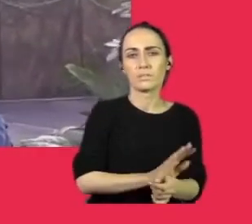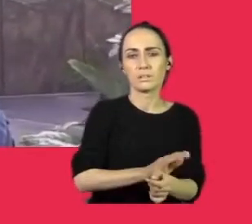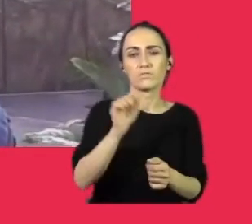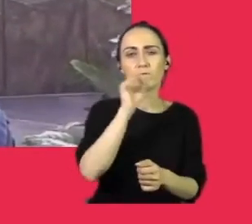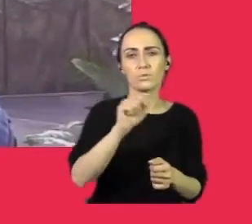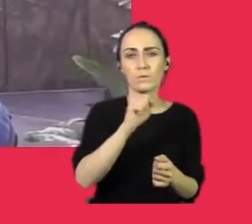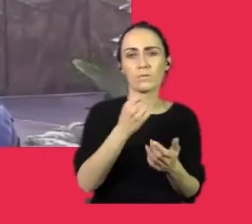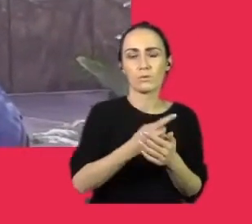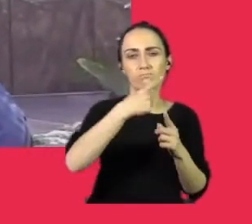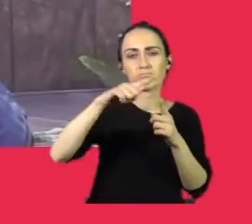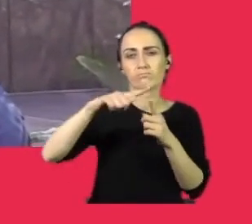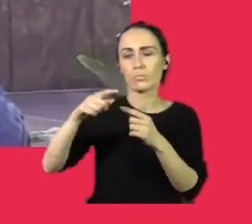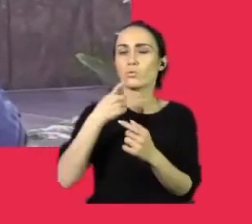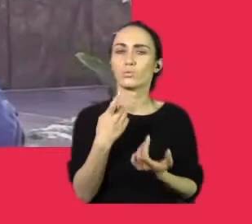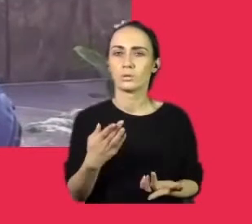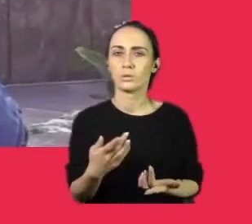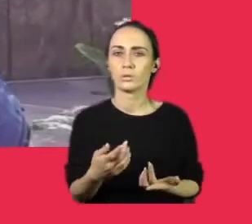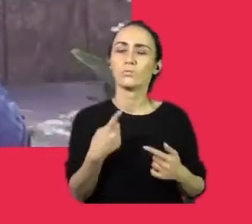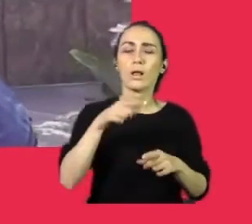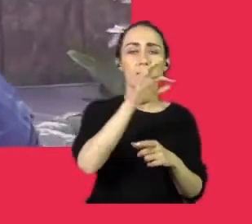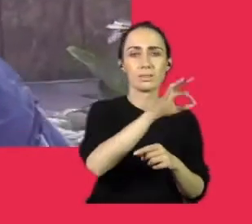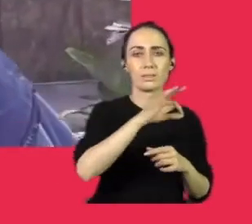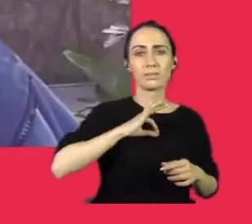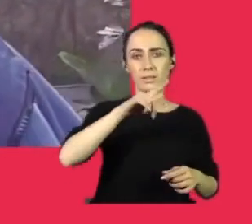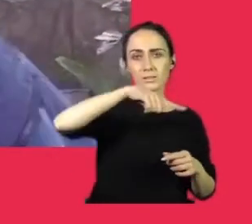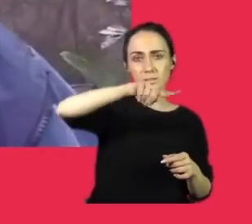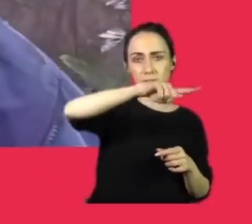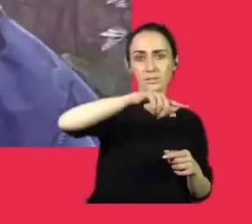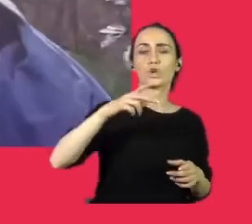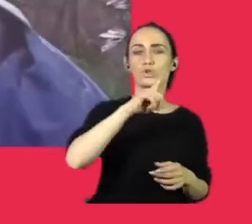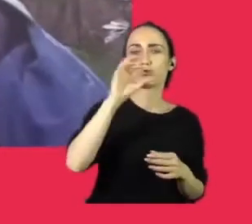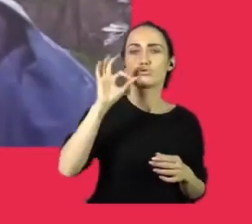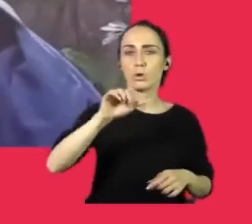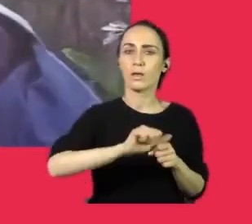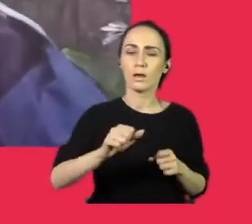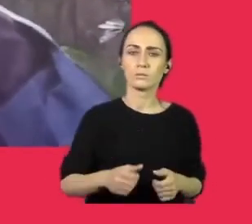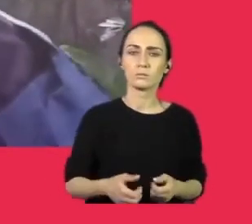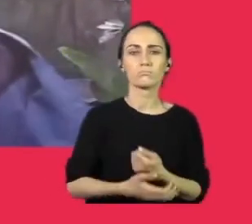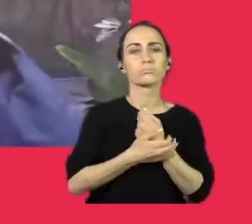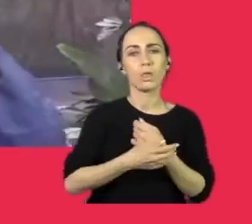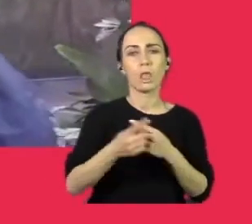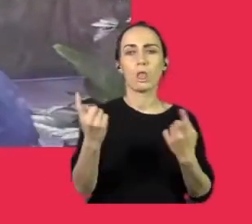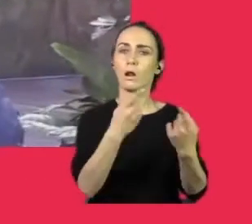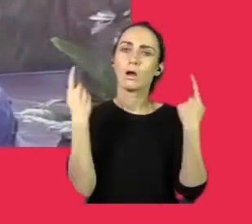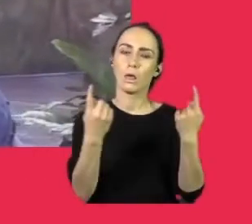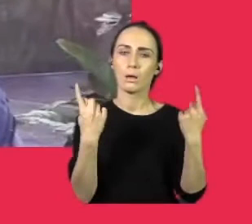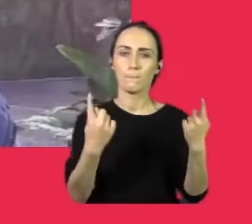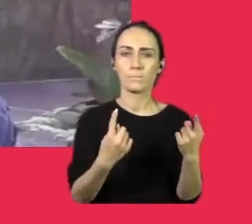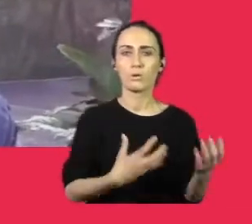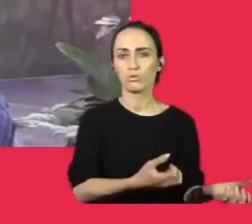które państwo rozsyłają? No, nasze ZOO jest potężnym nośnikiem reklamowym także, bo